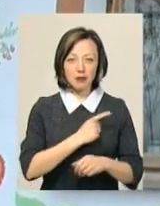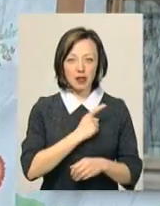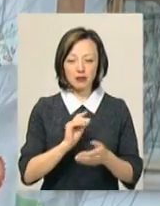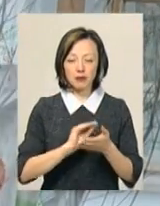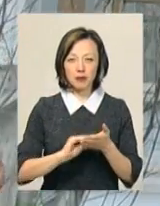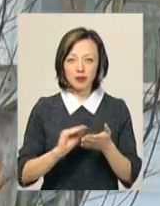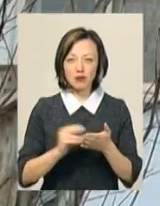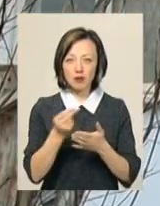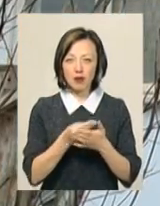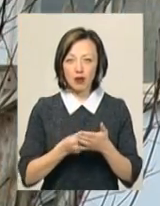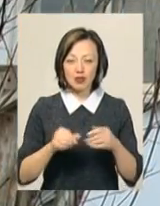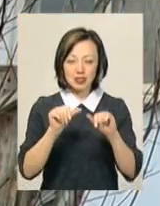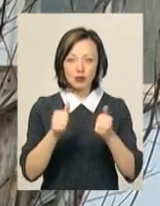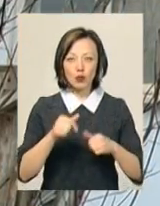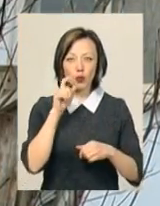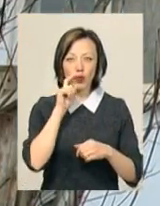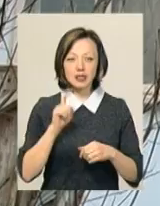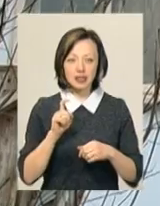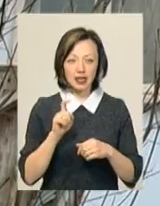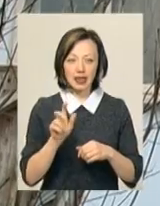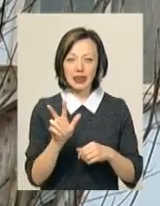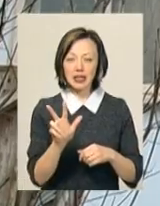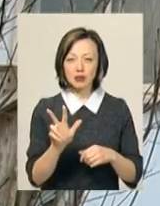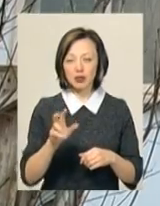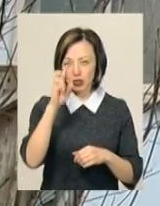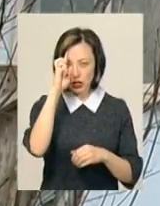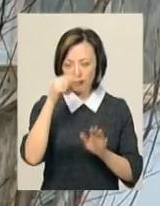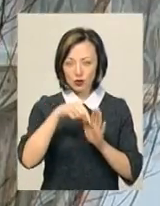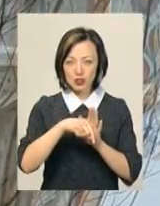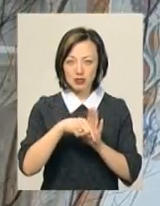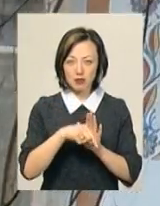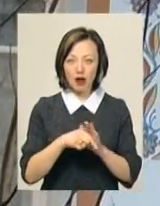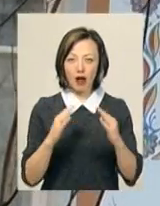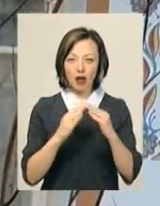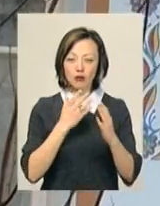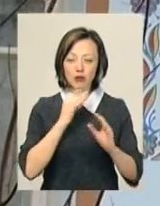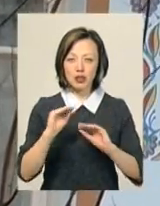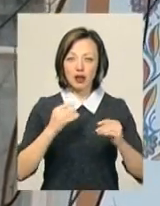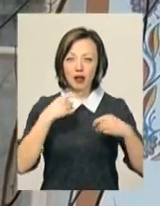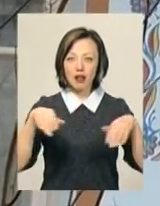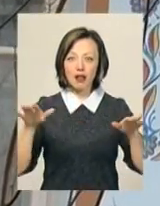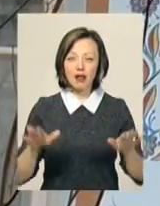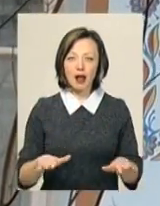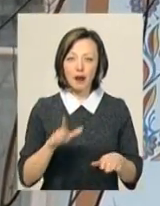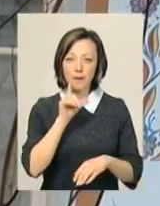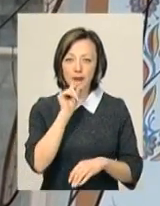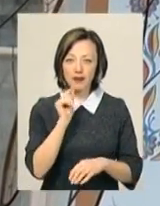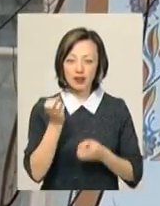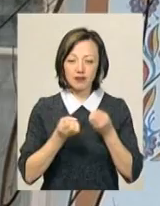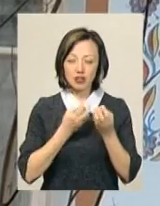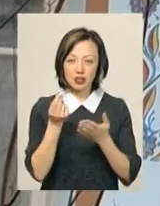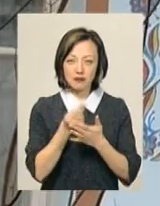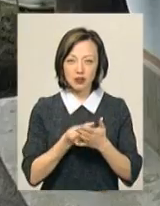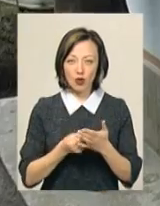виписував та вимальовував стилізований український тризуб. Крім державного символу у квітках, хату прикрашають лелеки, жартиці, півники, квітчасті